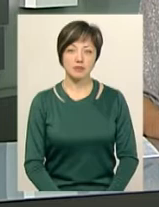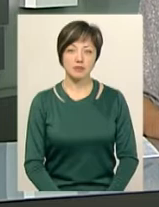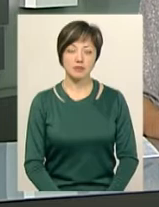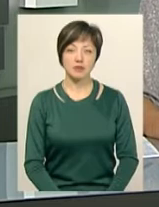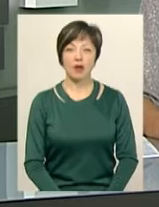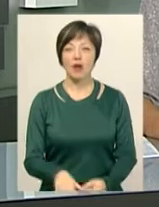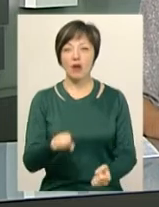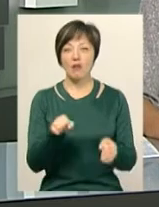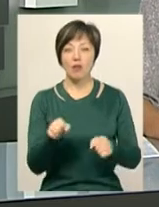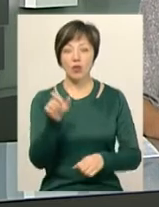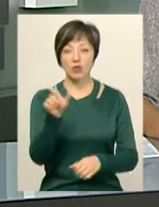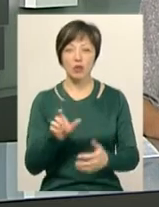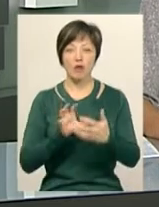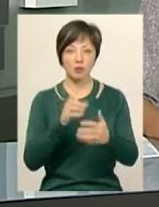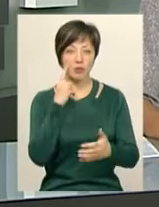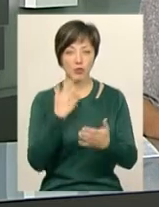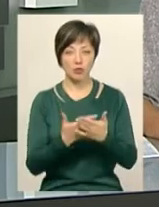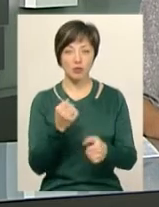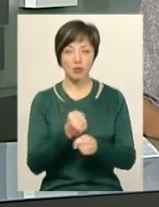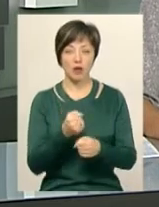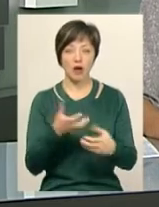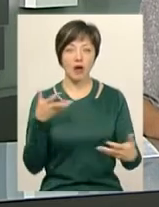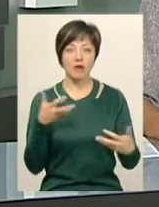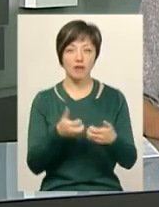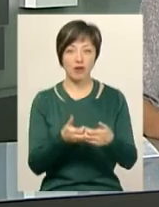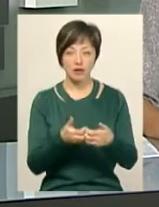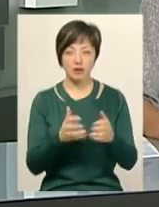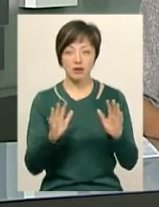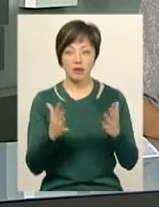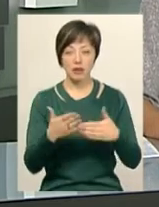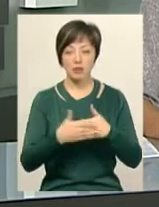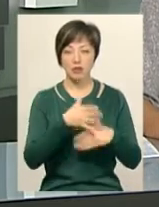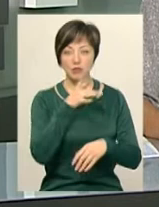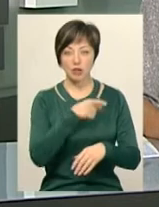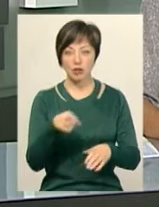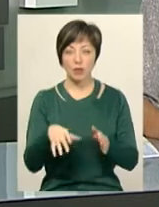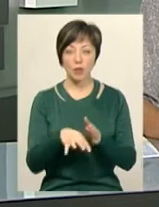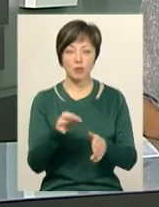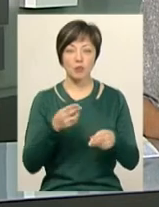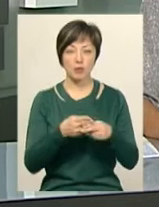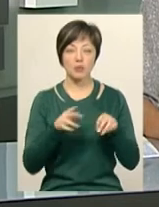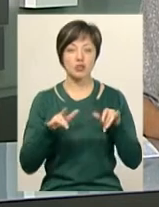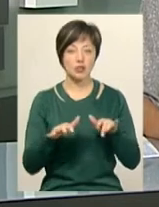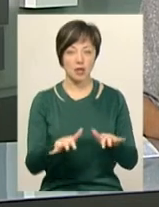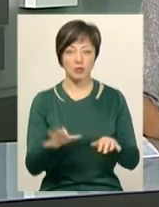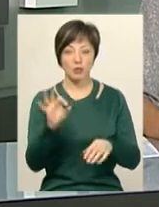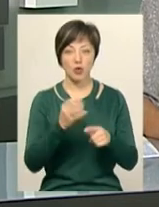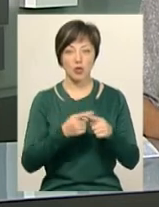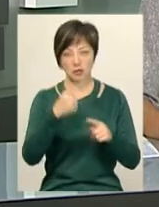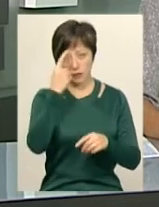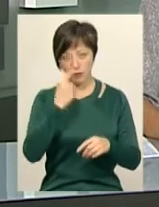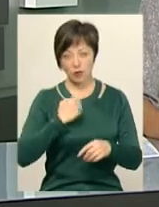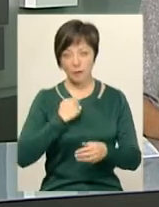Водію автобуса, якого підозрюють у скоєні дорожньо-транспортної пригоди, найближчим часом оберуть запобіжний захід. Про це нам